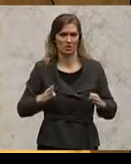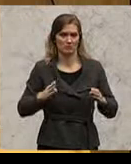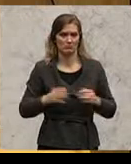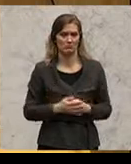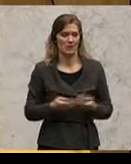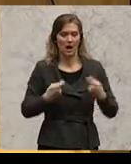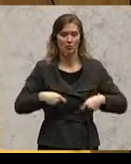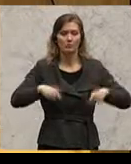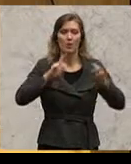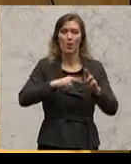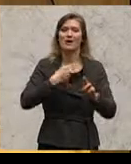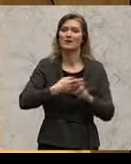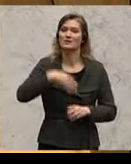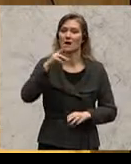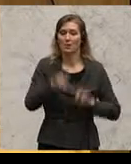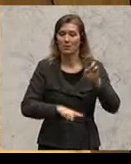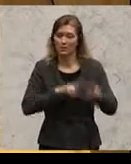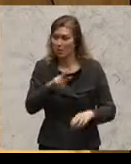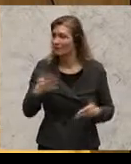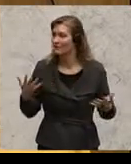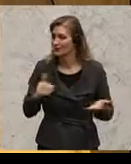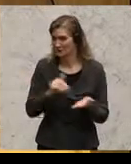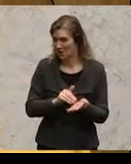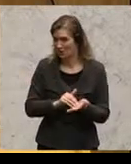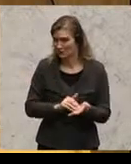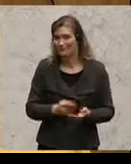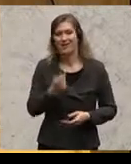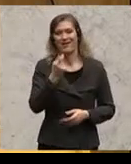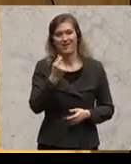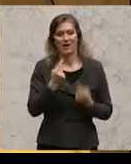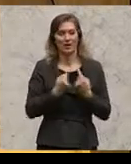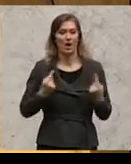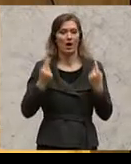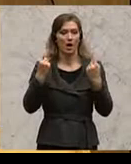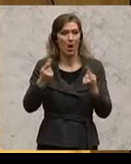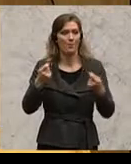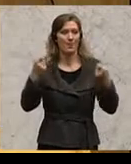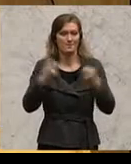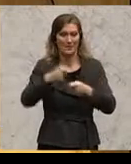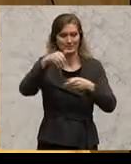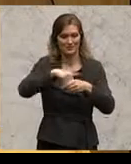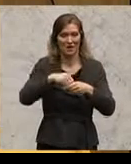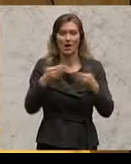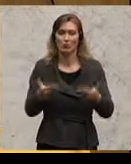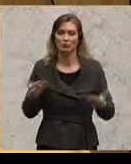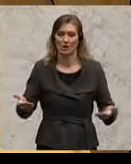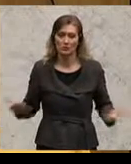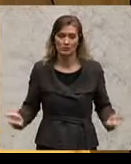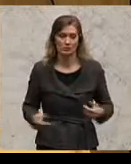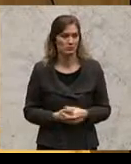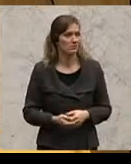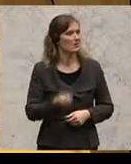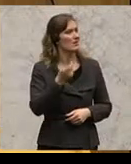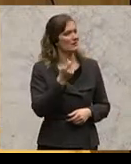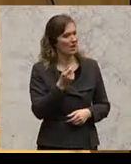Ganztagesbetreuung erfordert auch viel Geld für räumliche, passende Ausstattung. Wir wollen das Geld für die Qualität